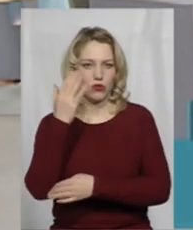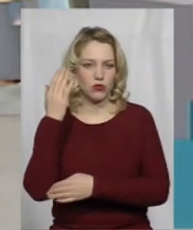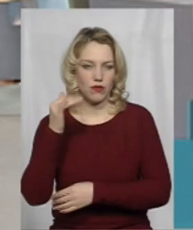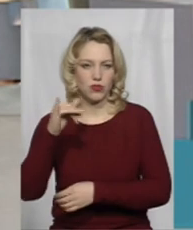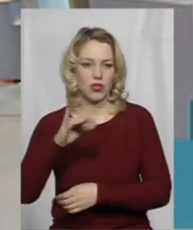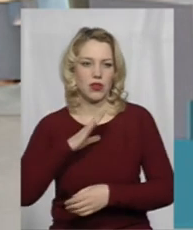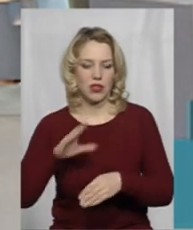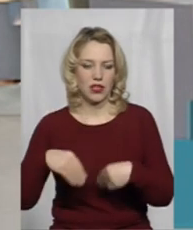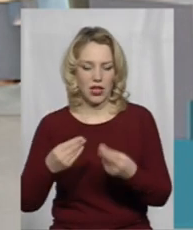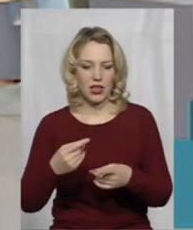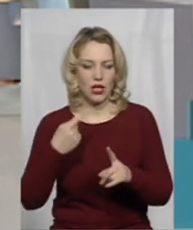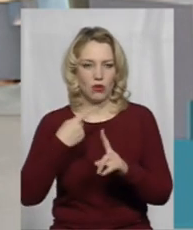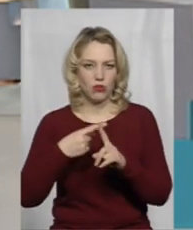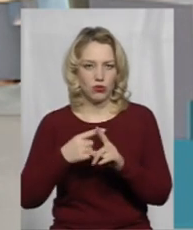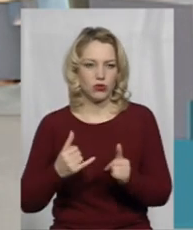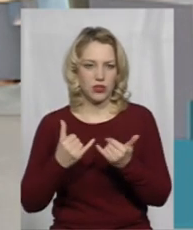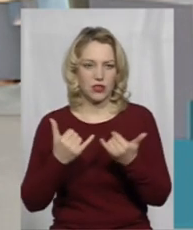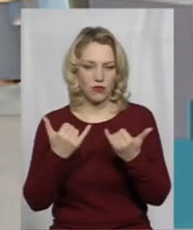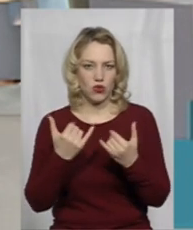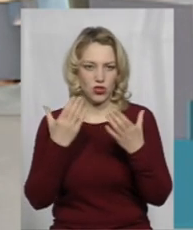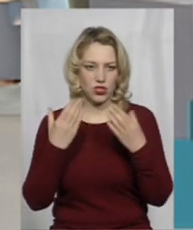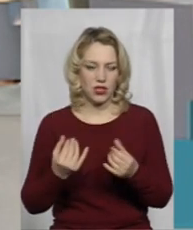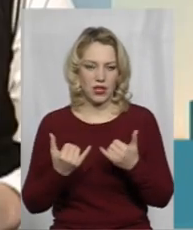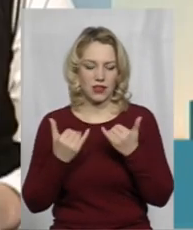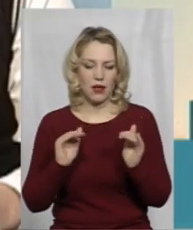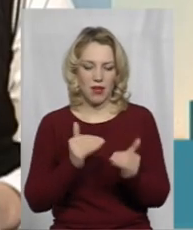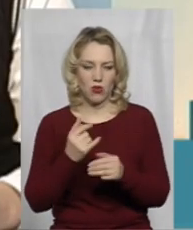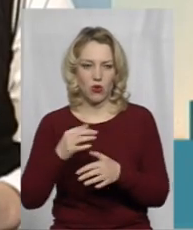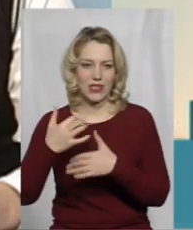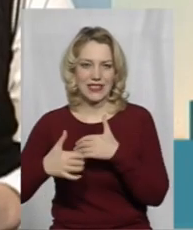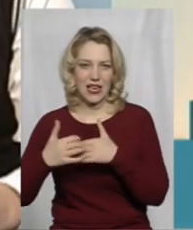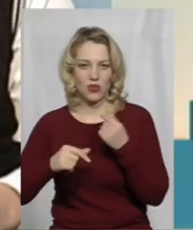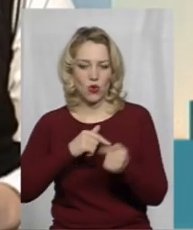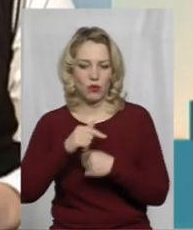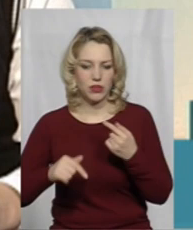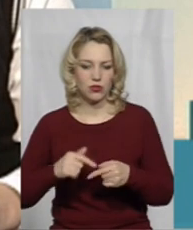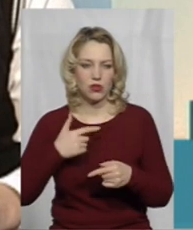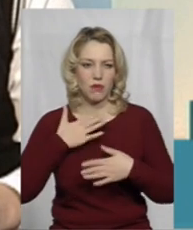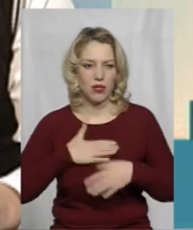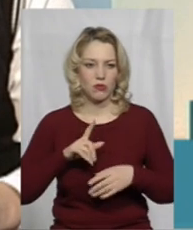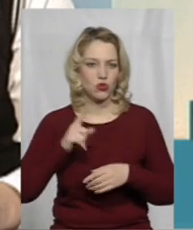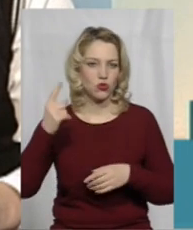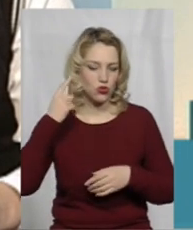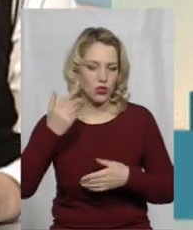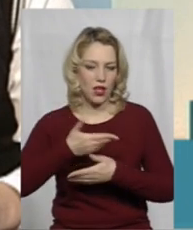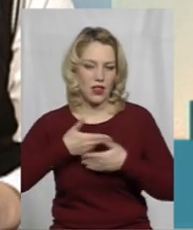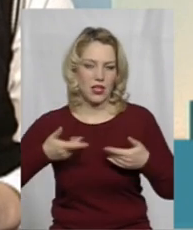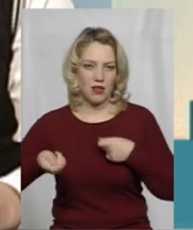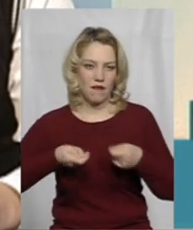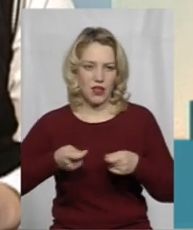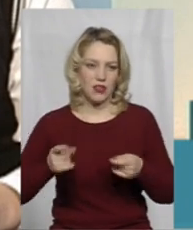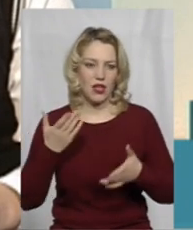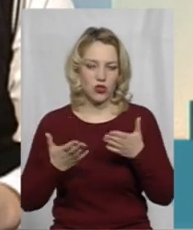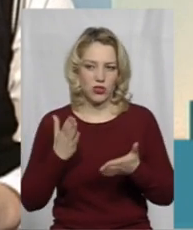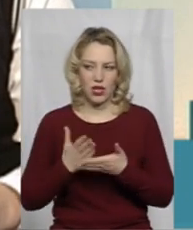дало не малий плюс на сьогоднішній день для малого і середнього бізнесу. Дуже приємно, що вони нас чують, влада. І якщо є якась